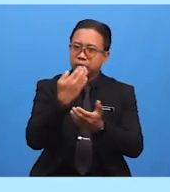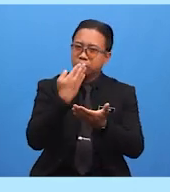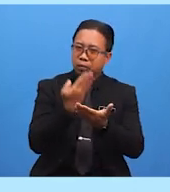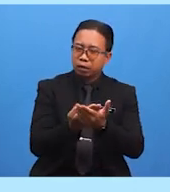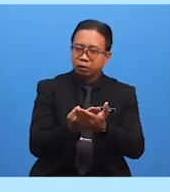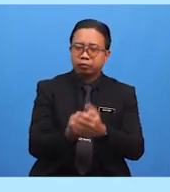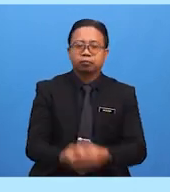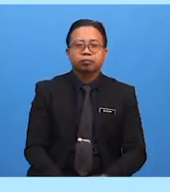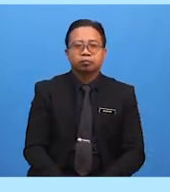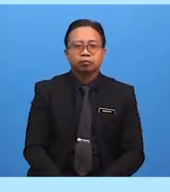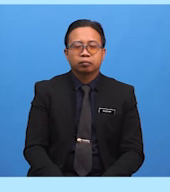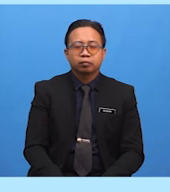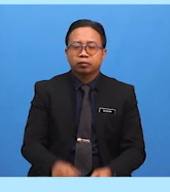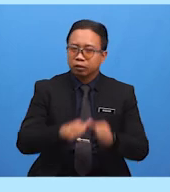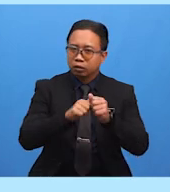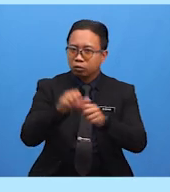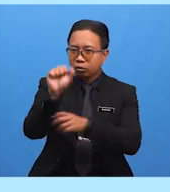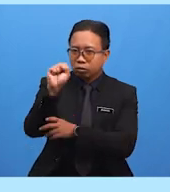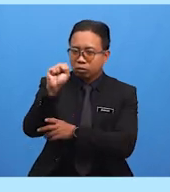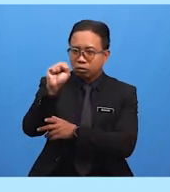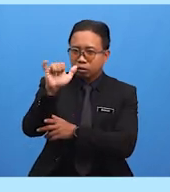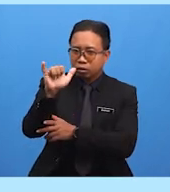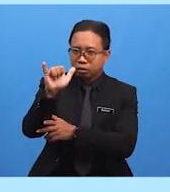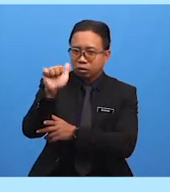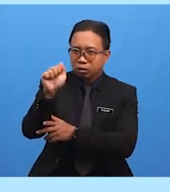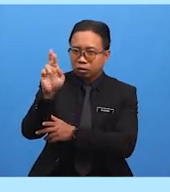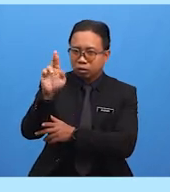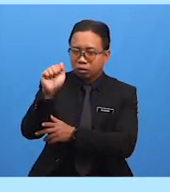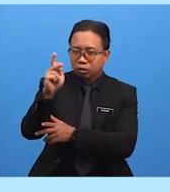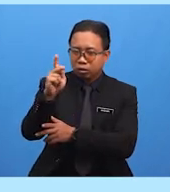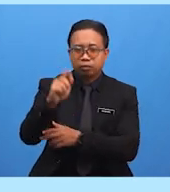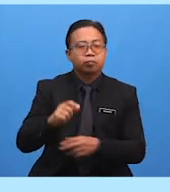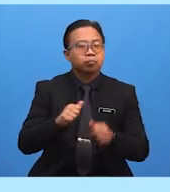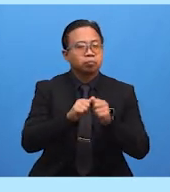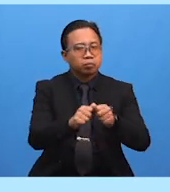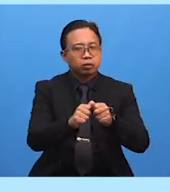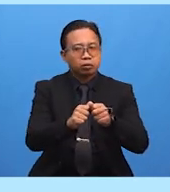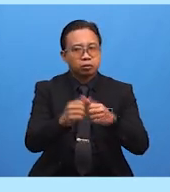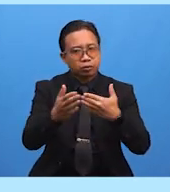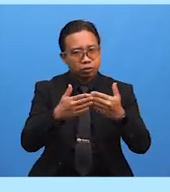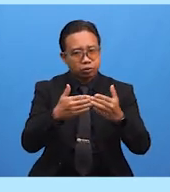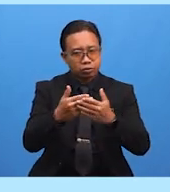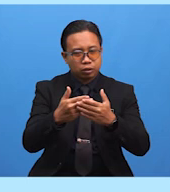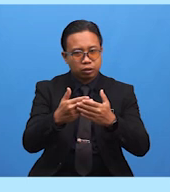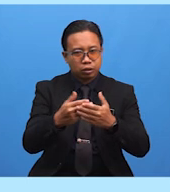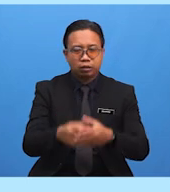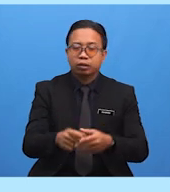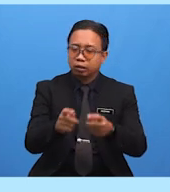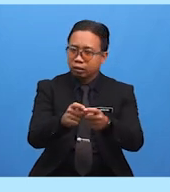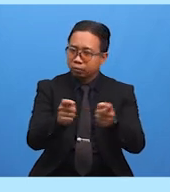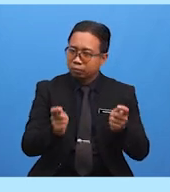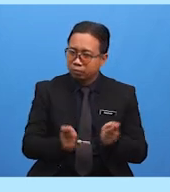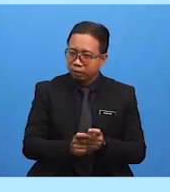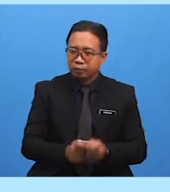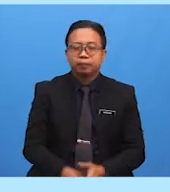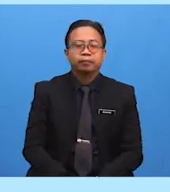Menempati syarak Dan mengikuti Kesesuaian tempat Serta keadaan